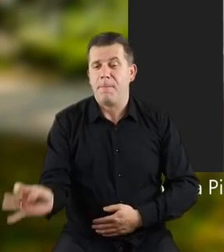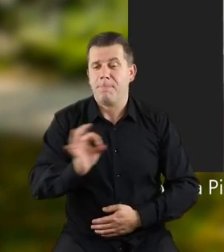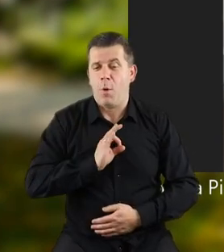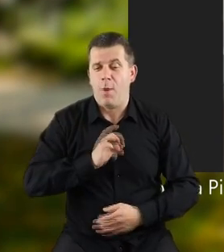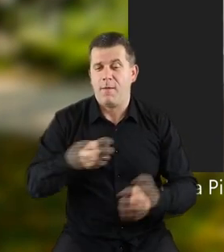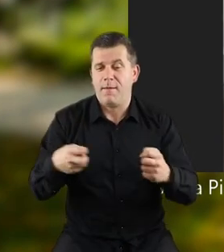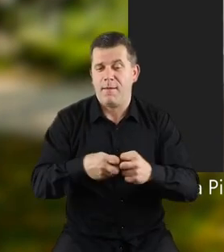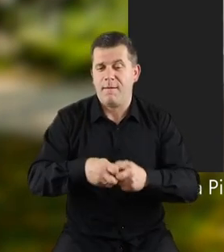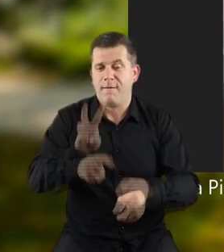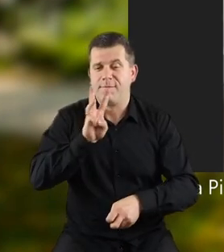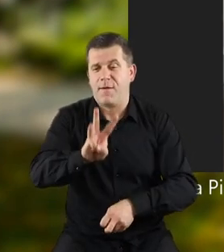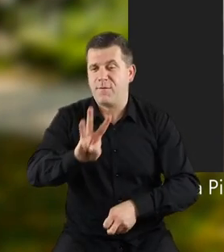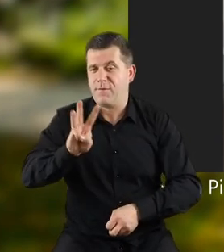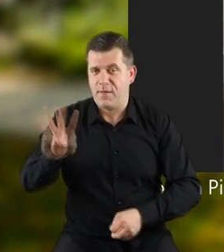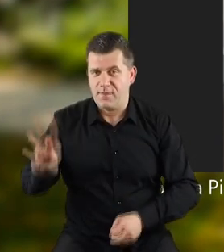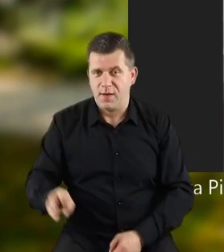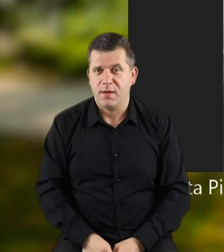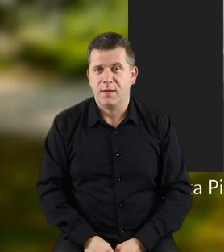na mojej stronie